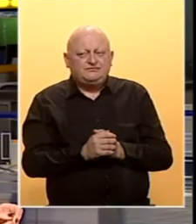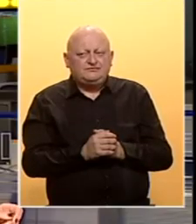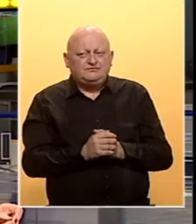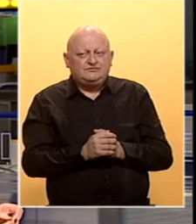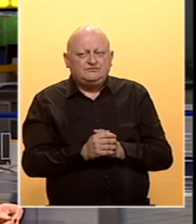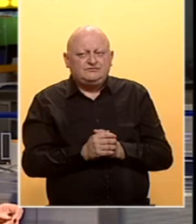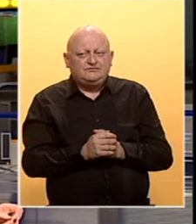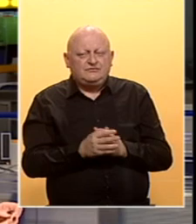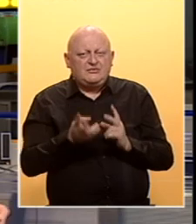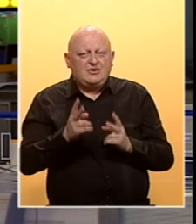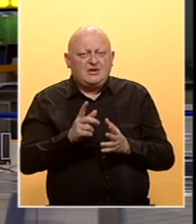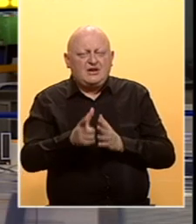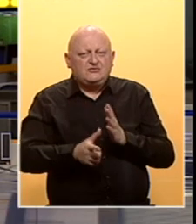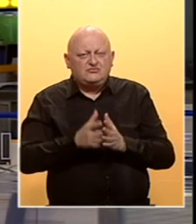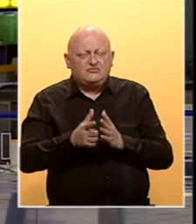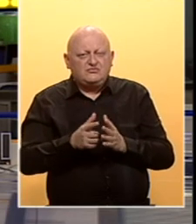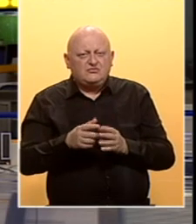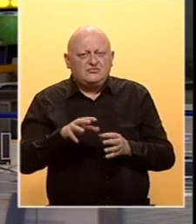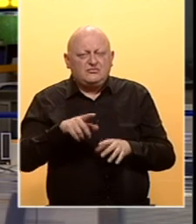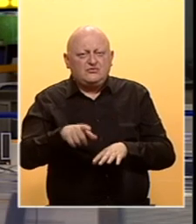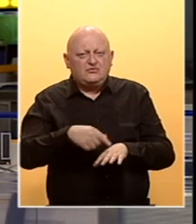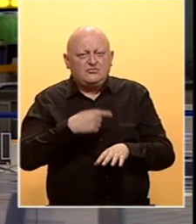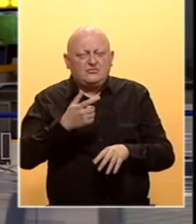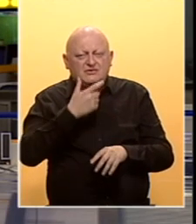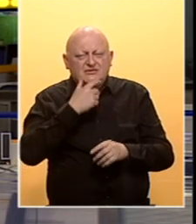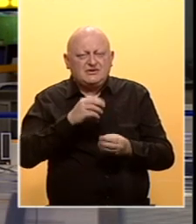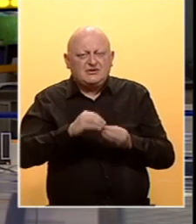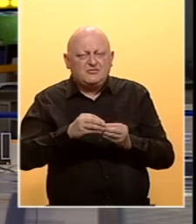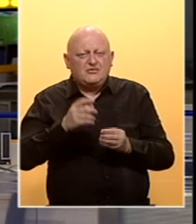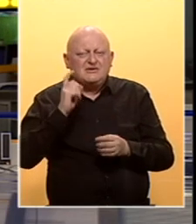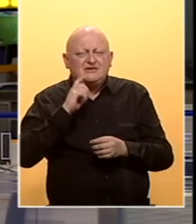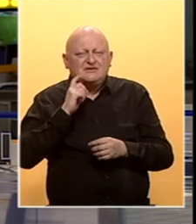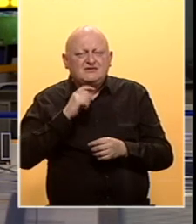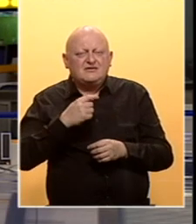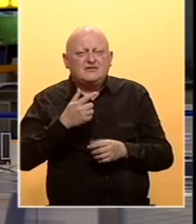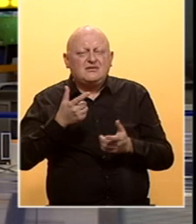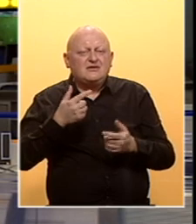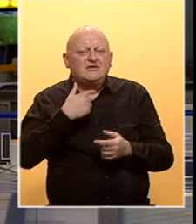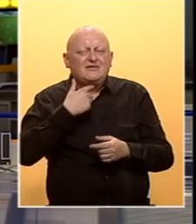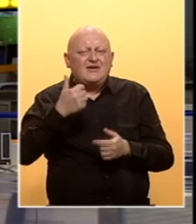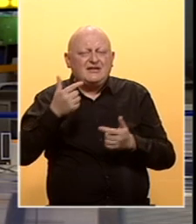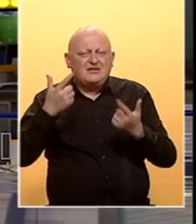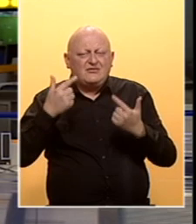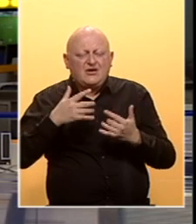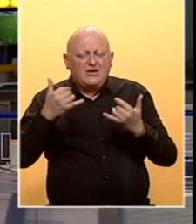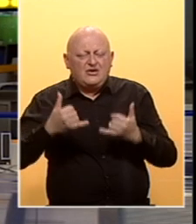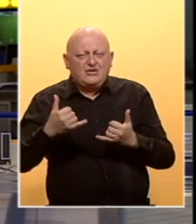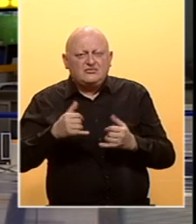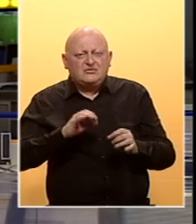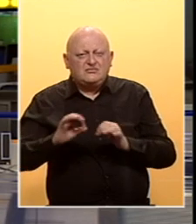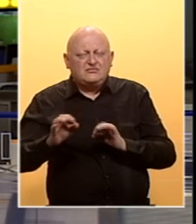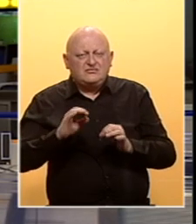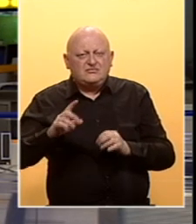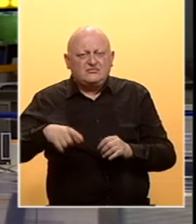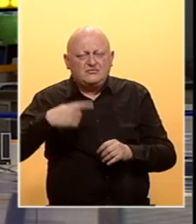Hladni period godine u fokus vraća stare probleme građana Zenice. Kvalitet vazduka koje su uditi prema dosadašnjim pripremama